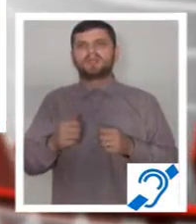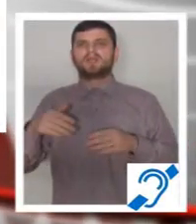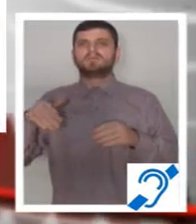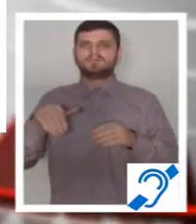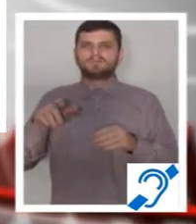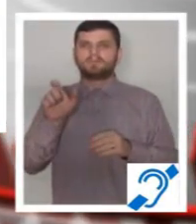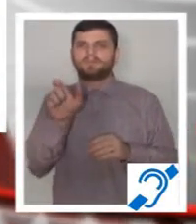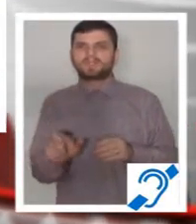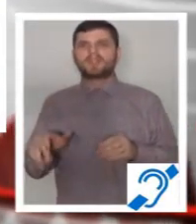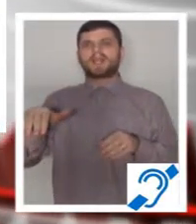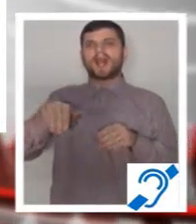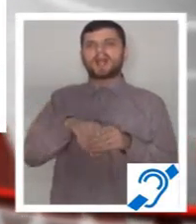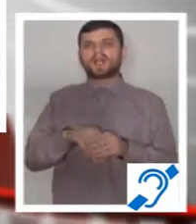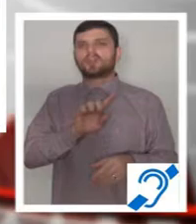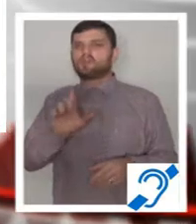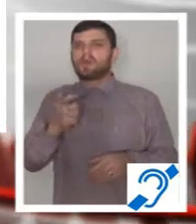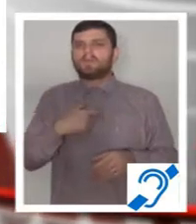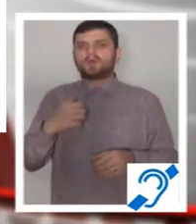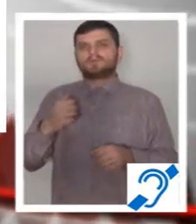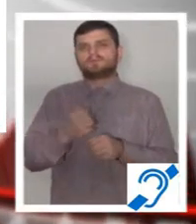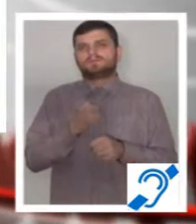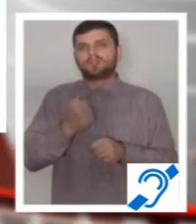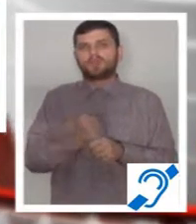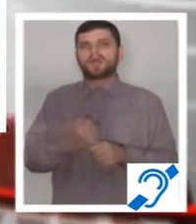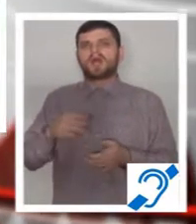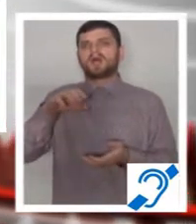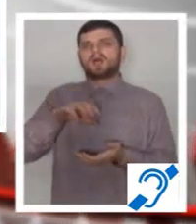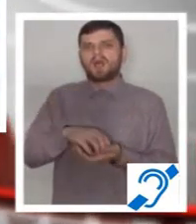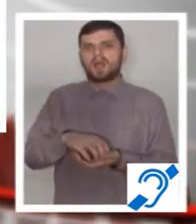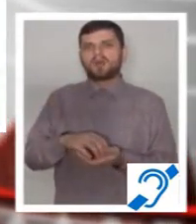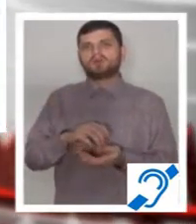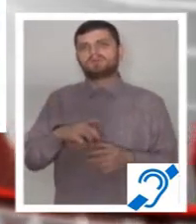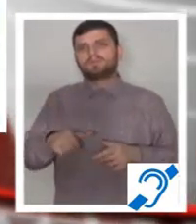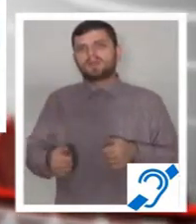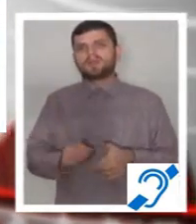condiții, cei aproximativ 400 de angajații ai unității ar putea rămâne pe drumuri.